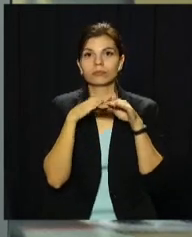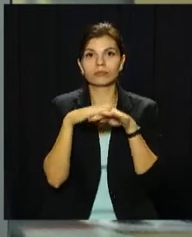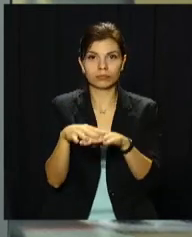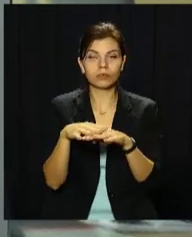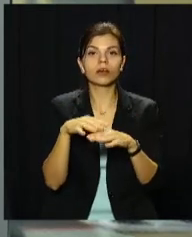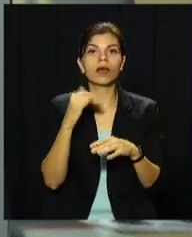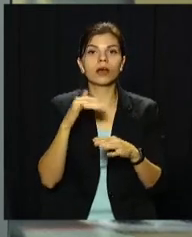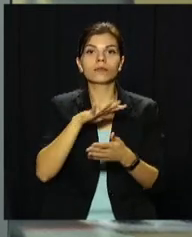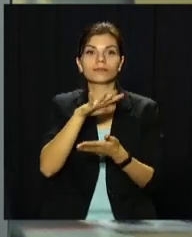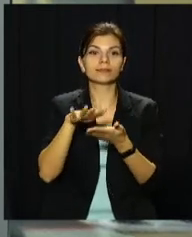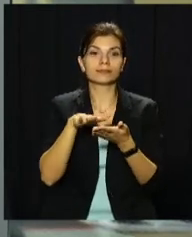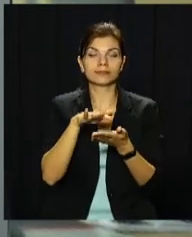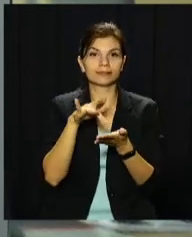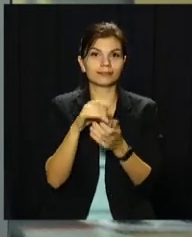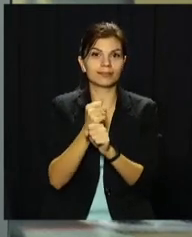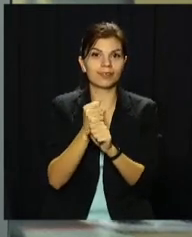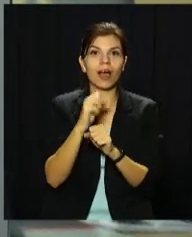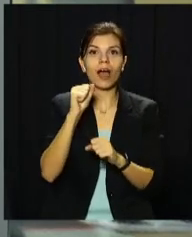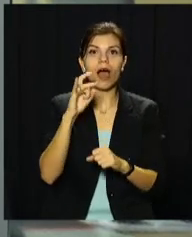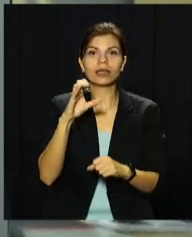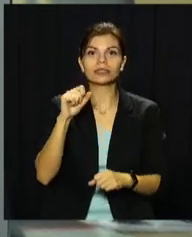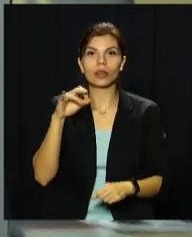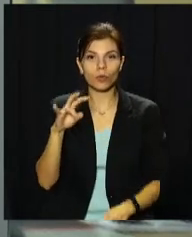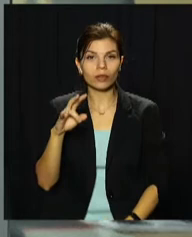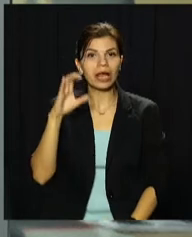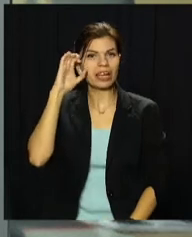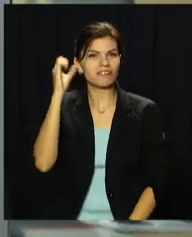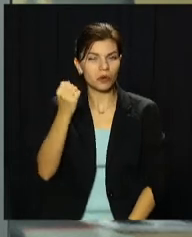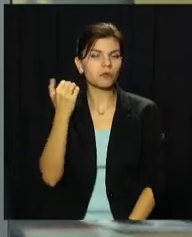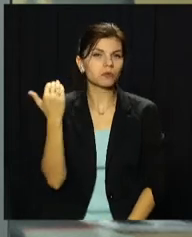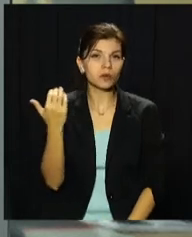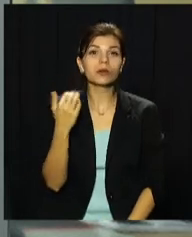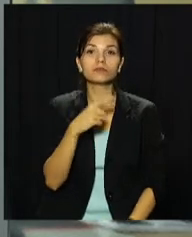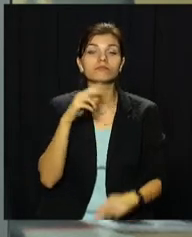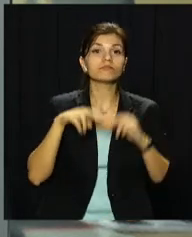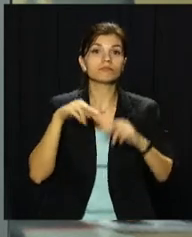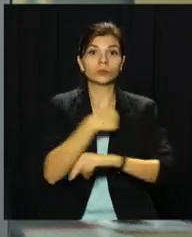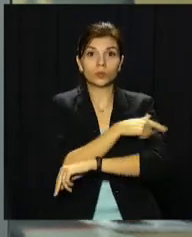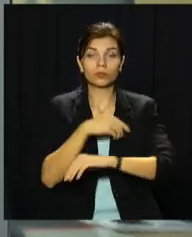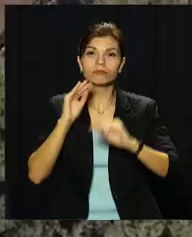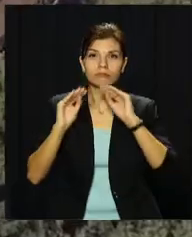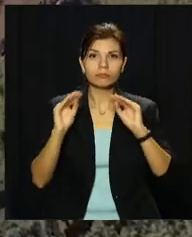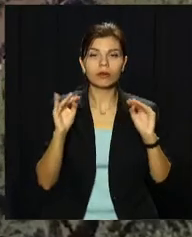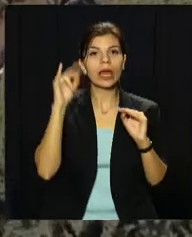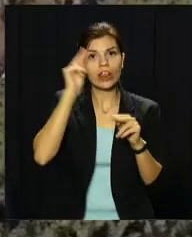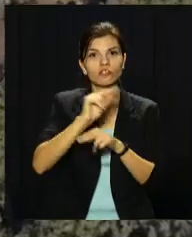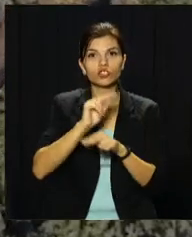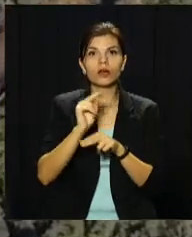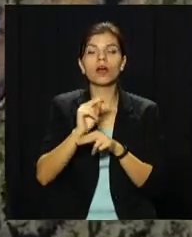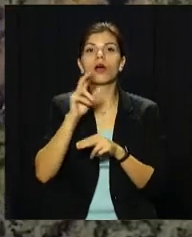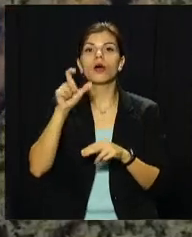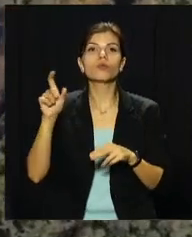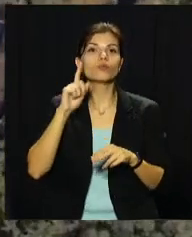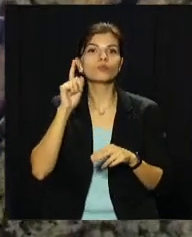та одного з містоотворюючих підприємств – Арселор Мітал Кривий Ріг. Будівництвом медзакладу, його комплектацією та навчанням кадрів